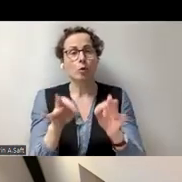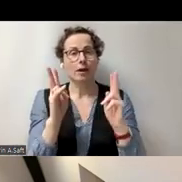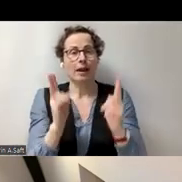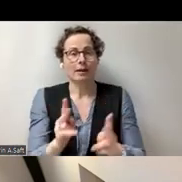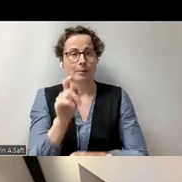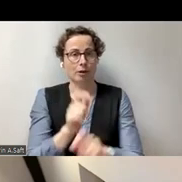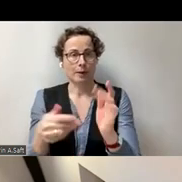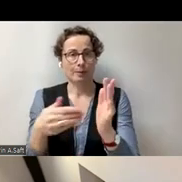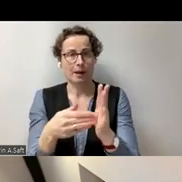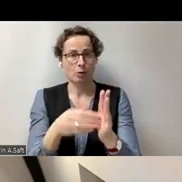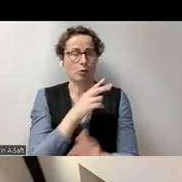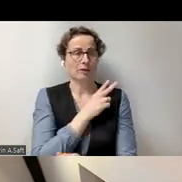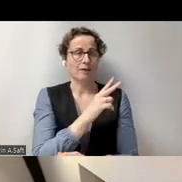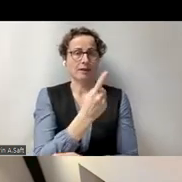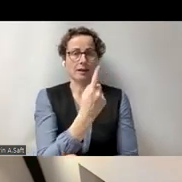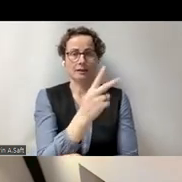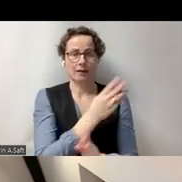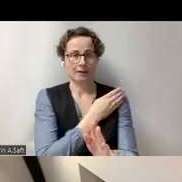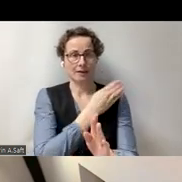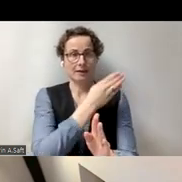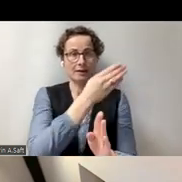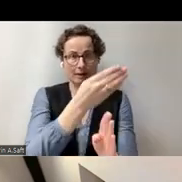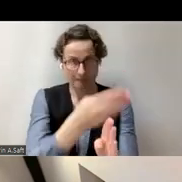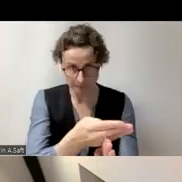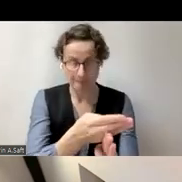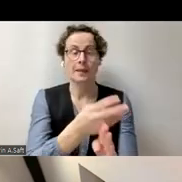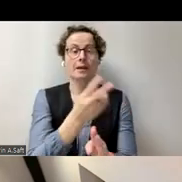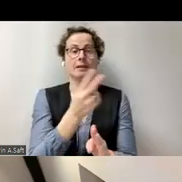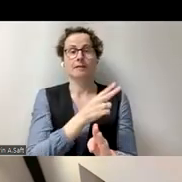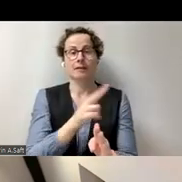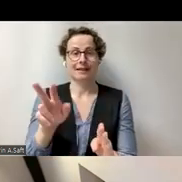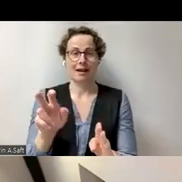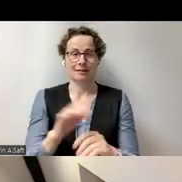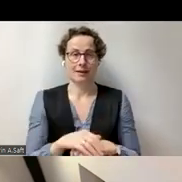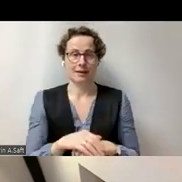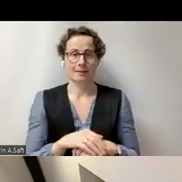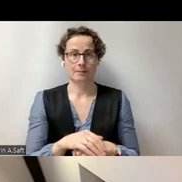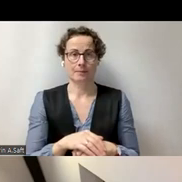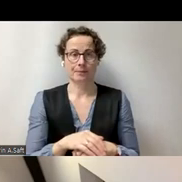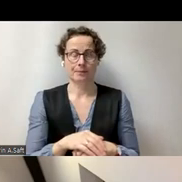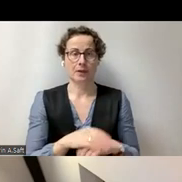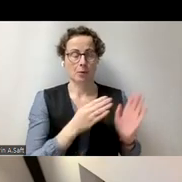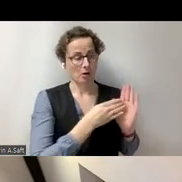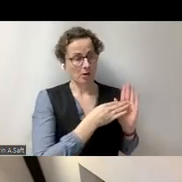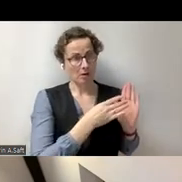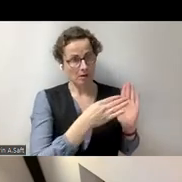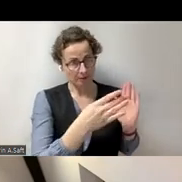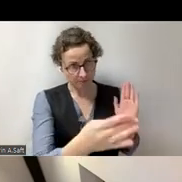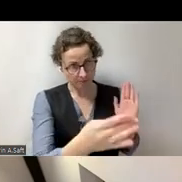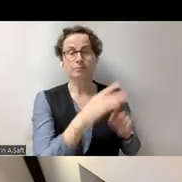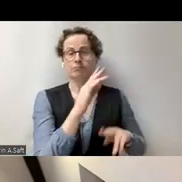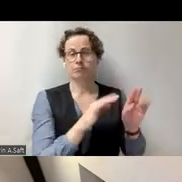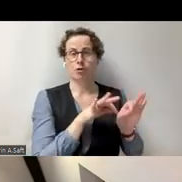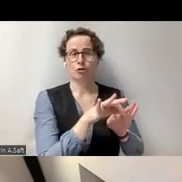bis 2030, wurde vorgeschlagen und wird implementiert.